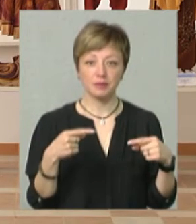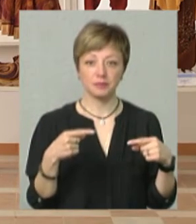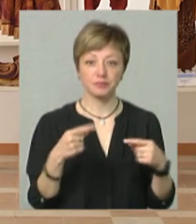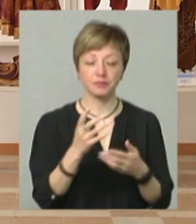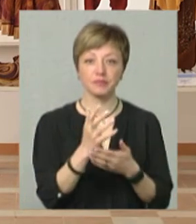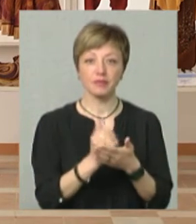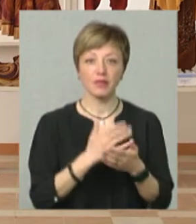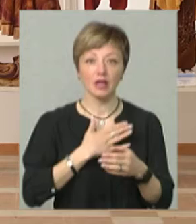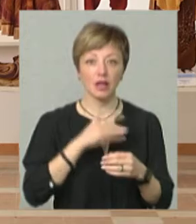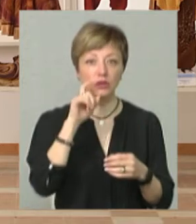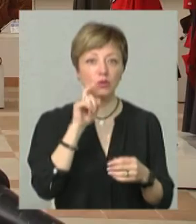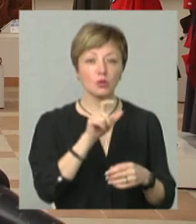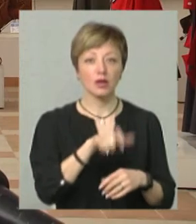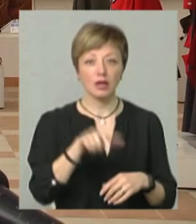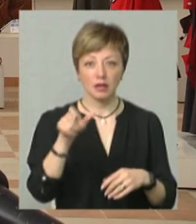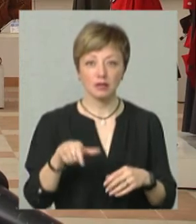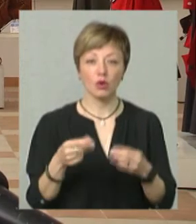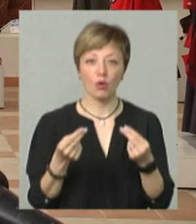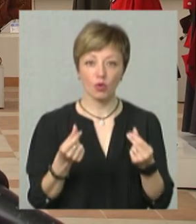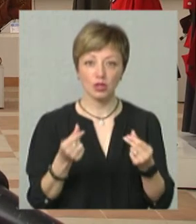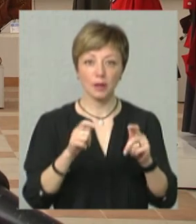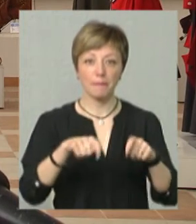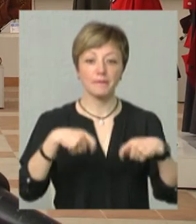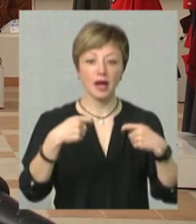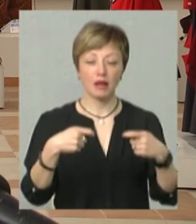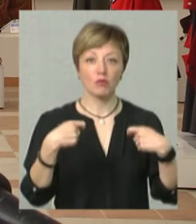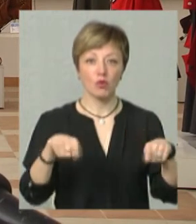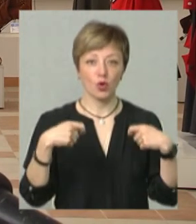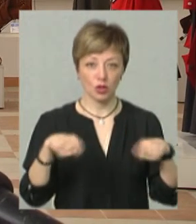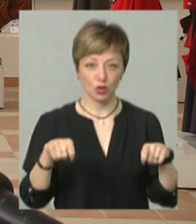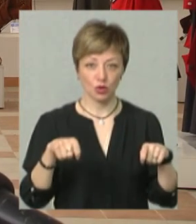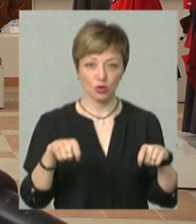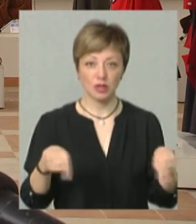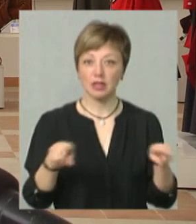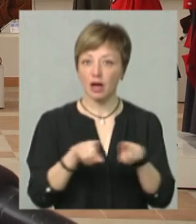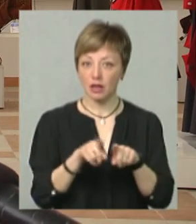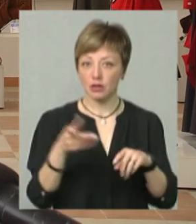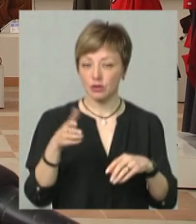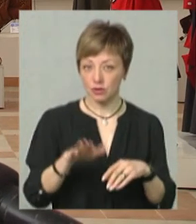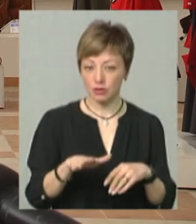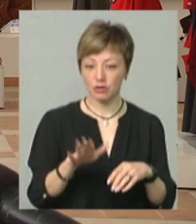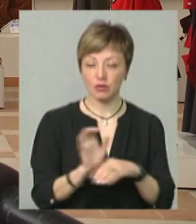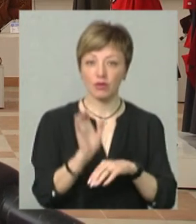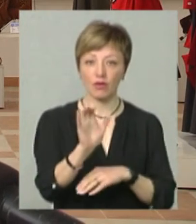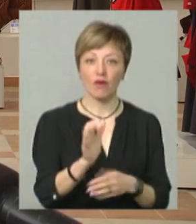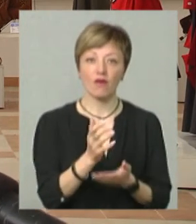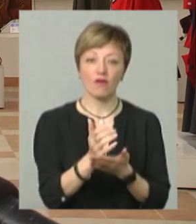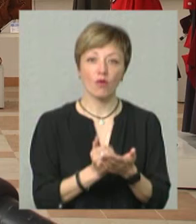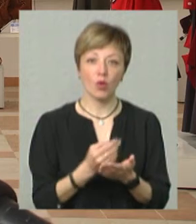ресурс наші українці, кошти, передані від продажу таких одиниць, вони йдуть у фонди